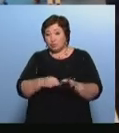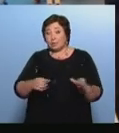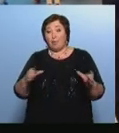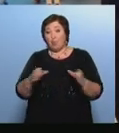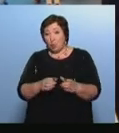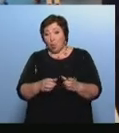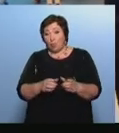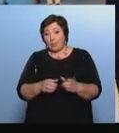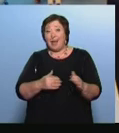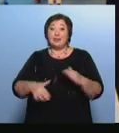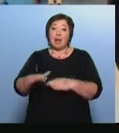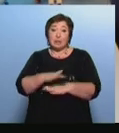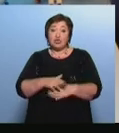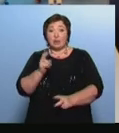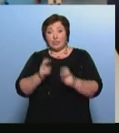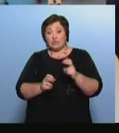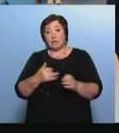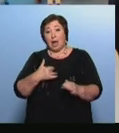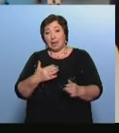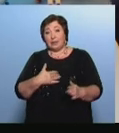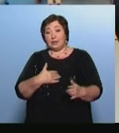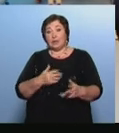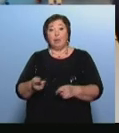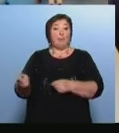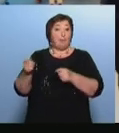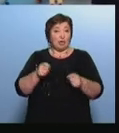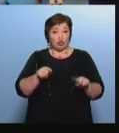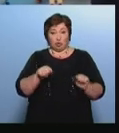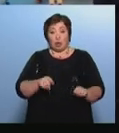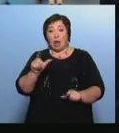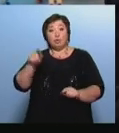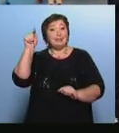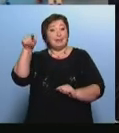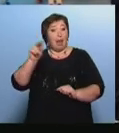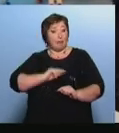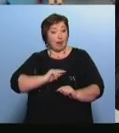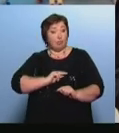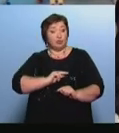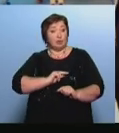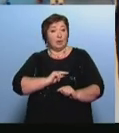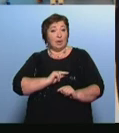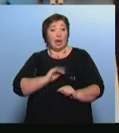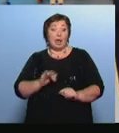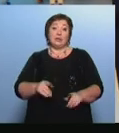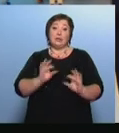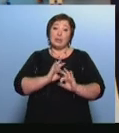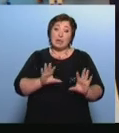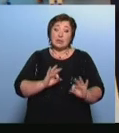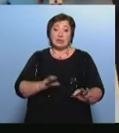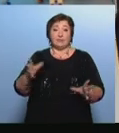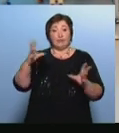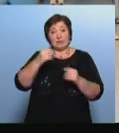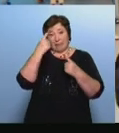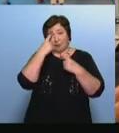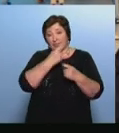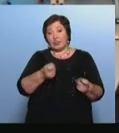На площадках производственных, они проецировались сюда И люди, которые там работают, они приходили к ребятам и рассказывали, доносили на них информацию